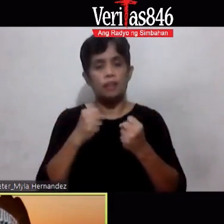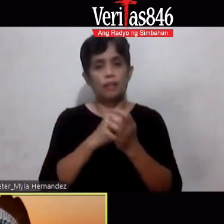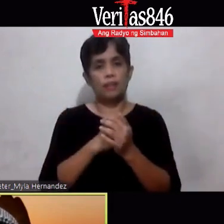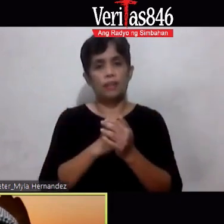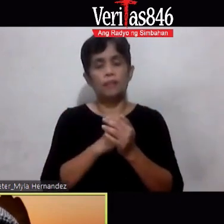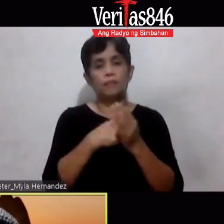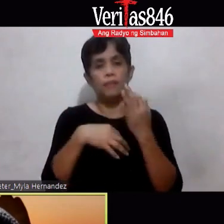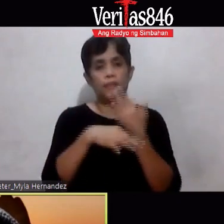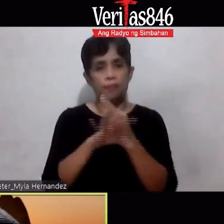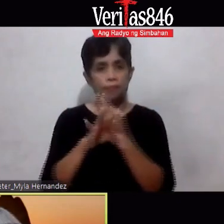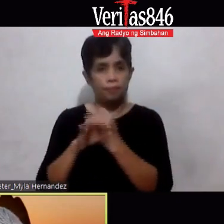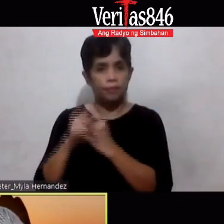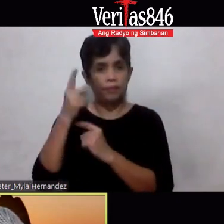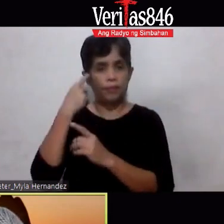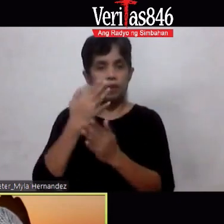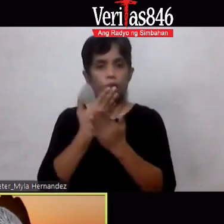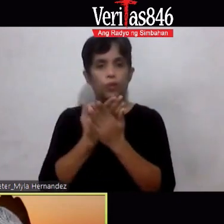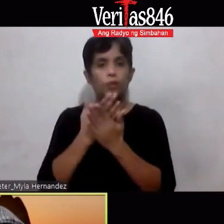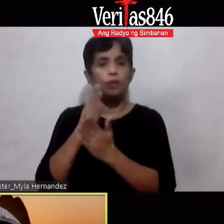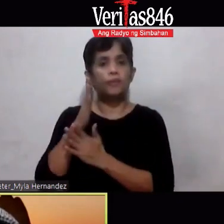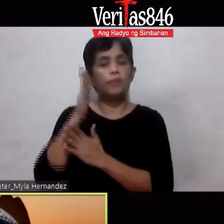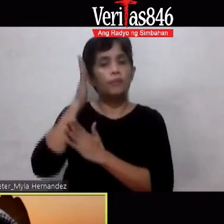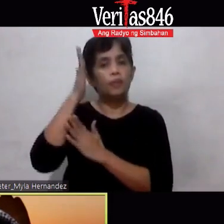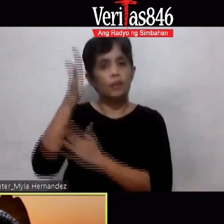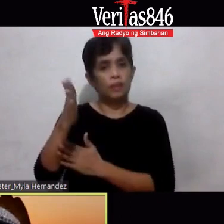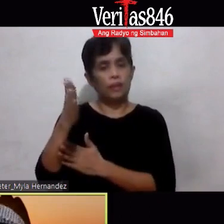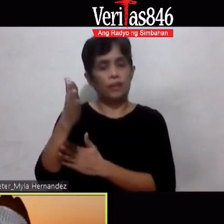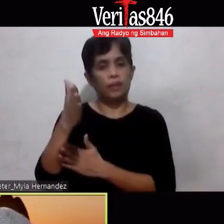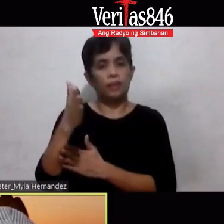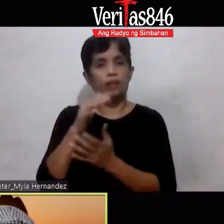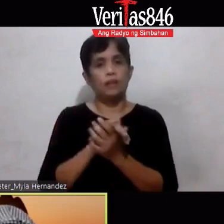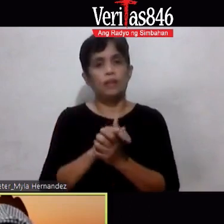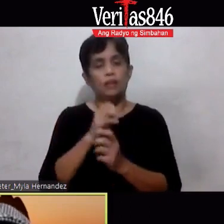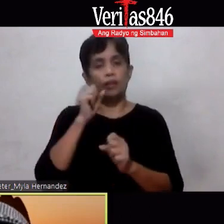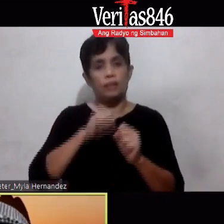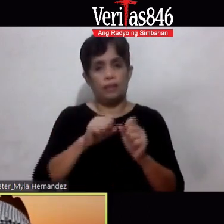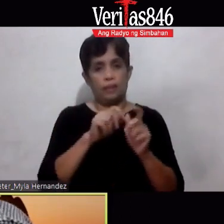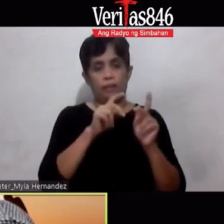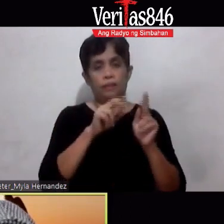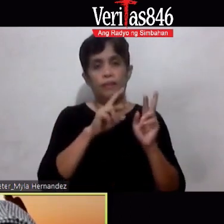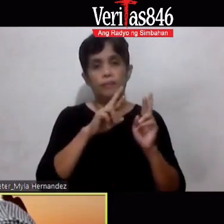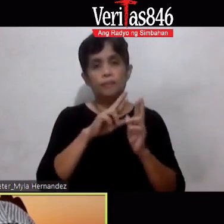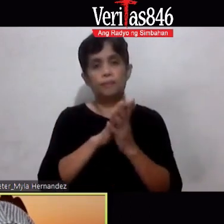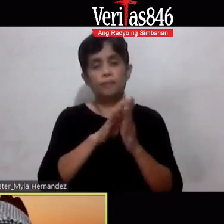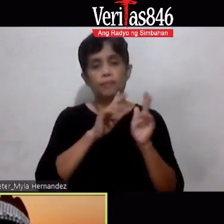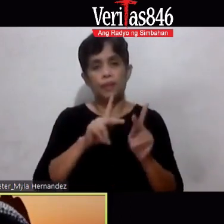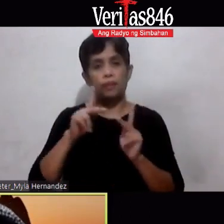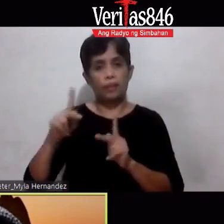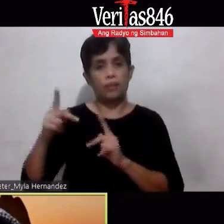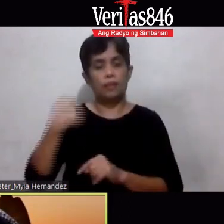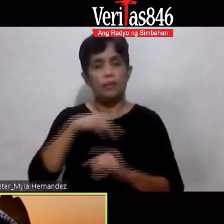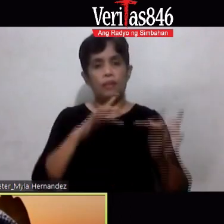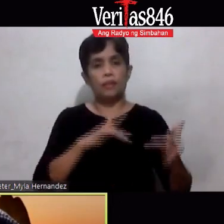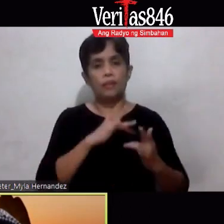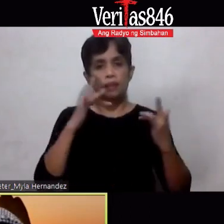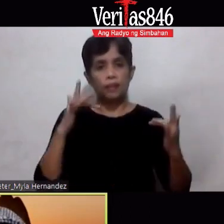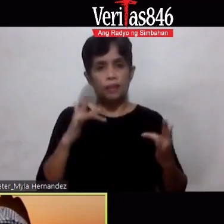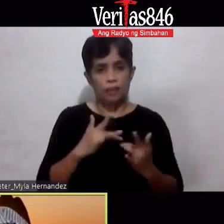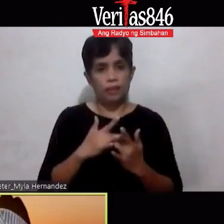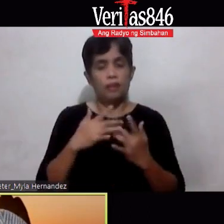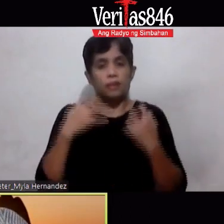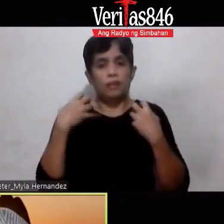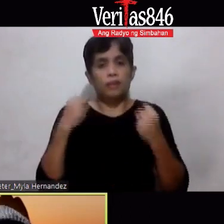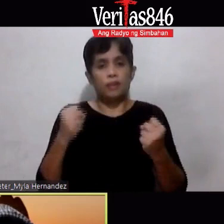po namin Ang mga lahat ng ito Para sa manggandang kinabukasan Na inilalaan mo Kaya ihanda mo ang aming pusong Aming kamalayan At ang aming